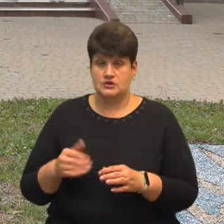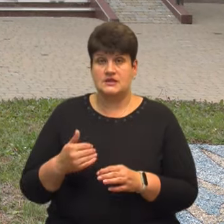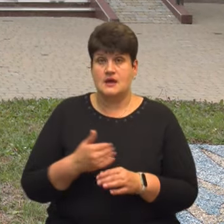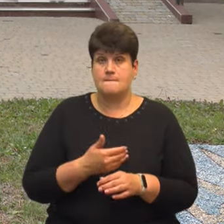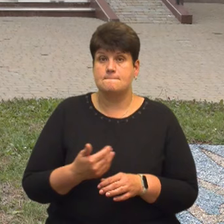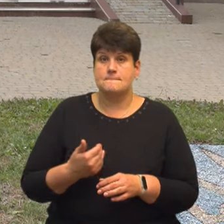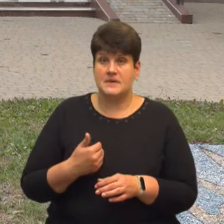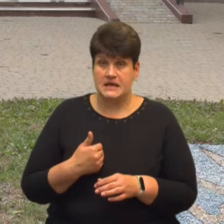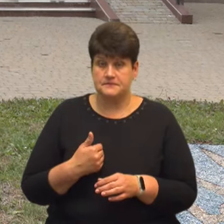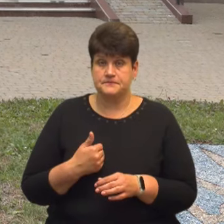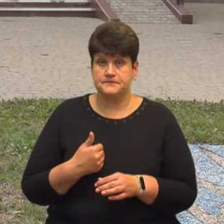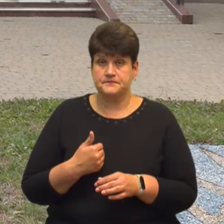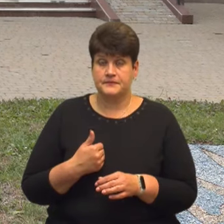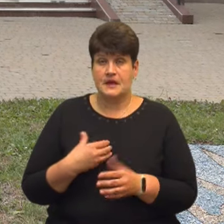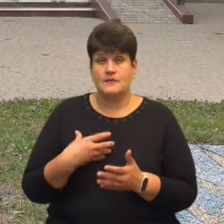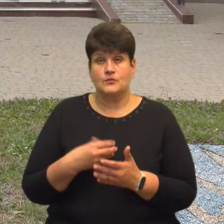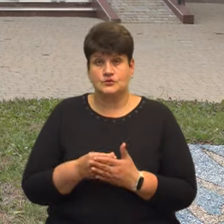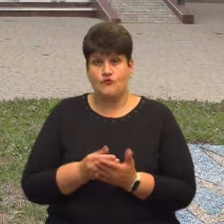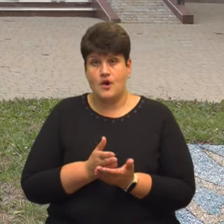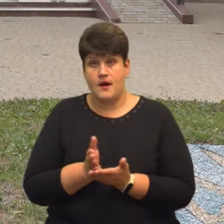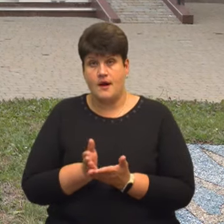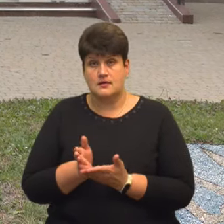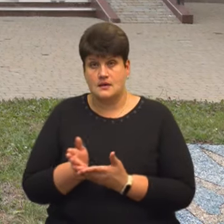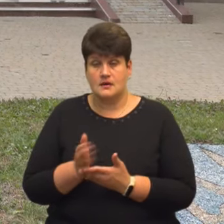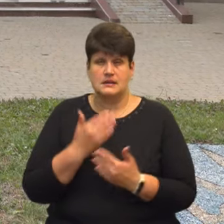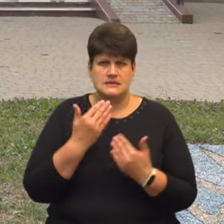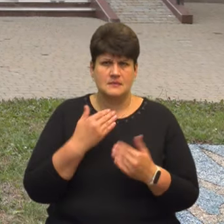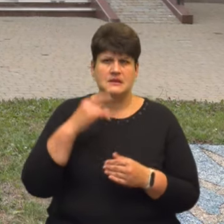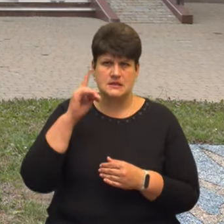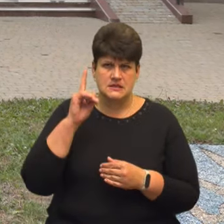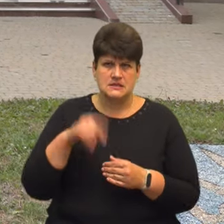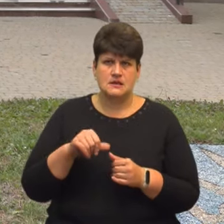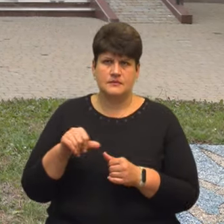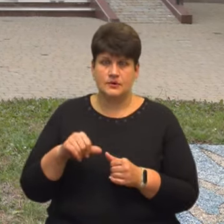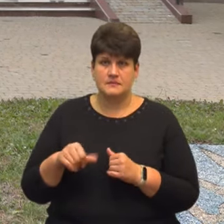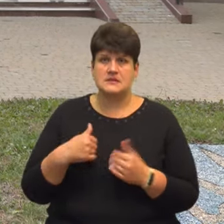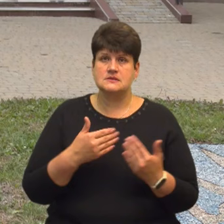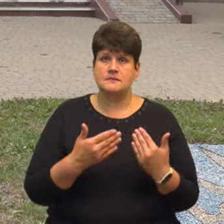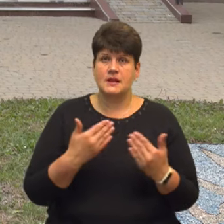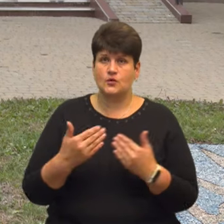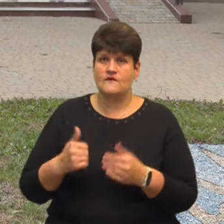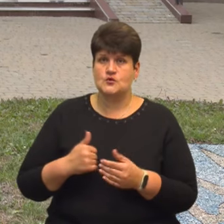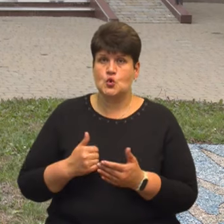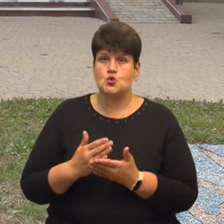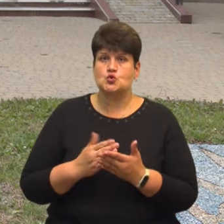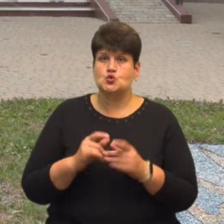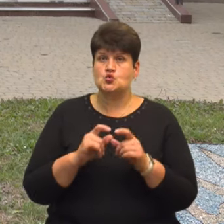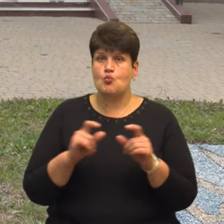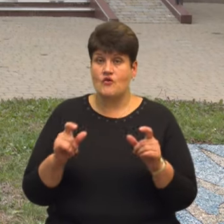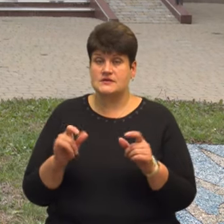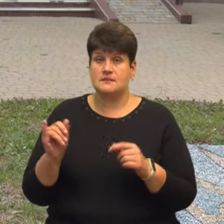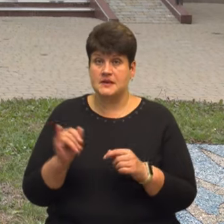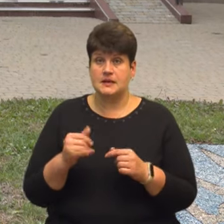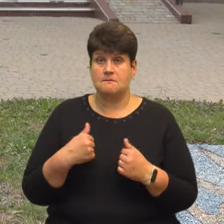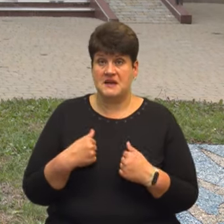по своїх каналах про деякі запити знаємо. Ми спілкуємося з військовослужбовцями і, відповідно, ми